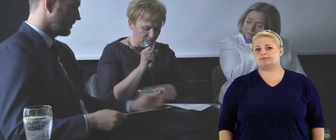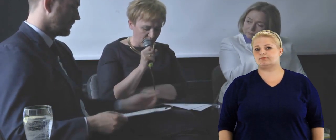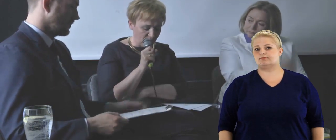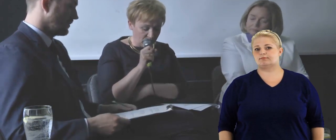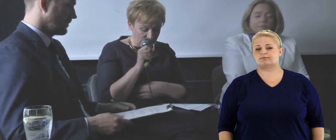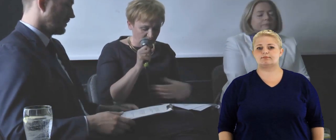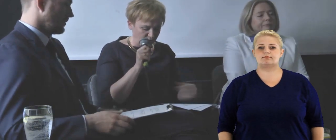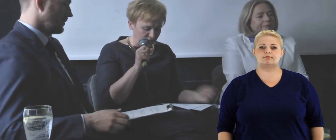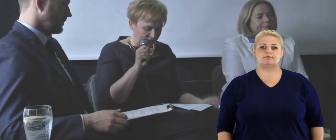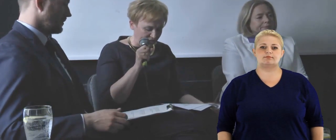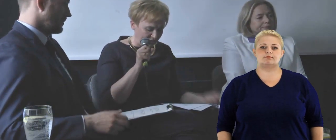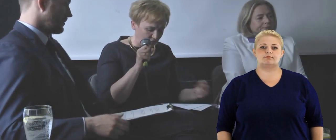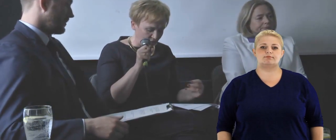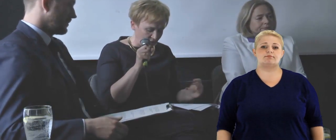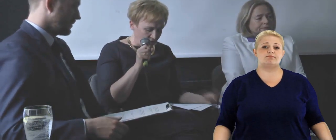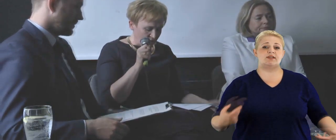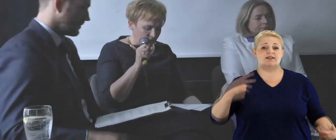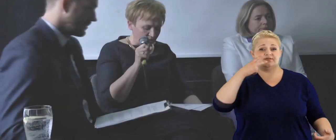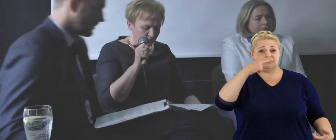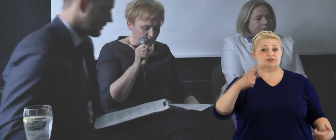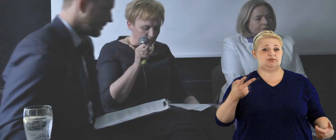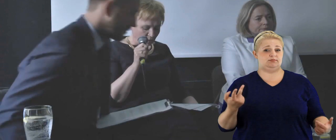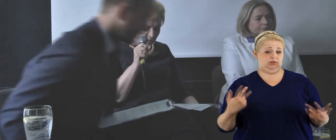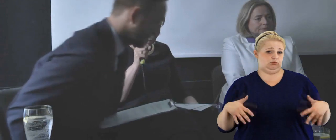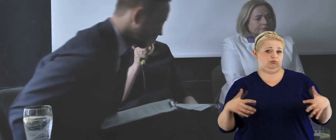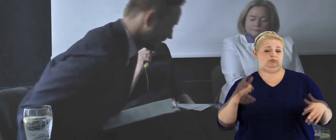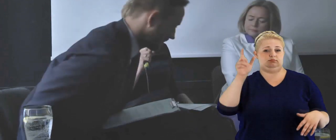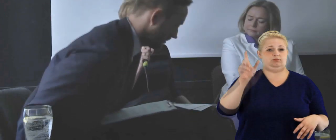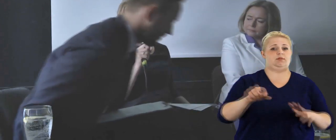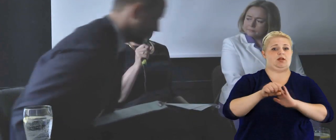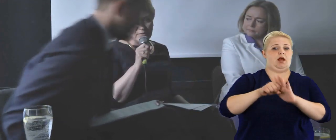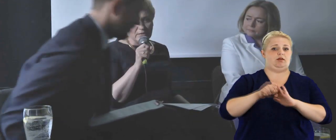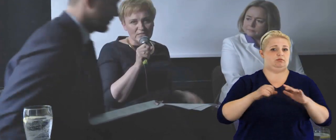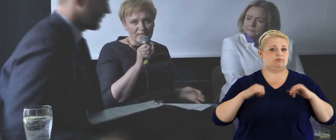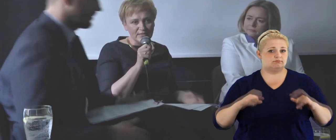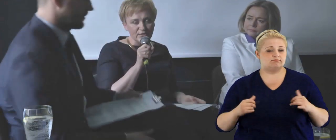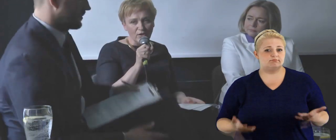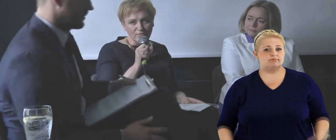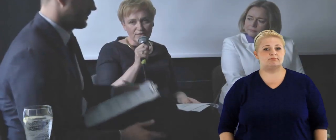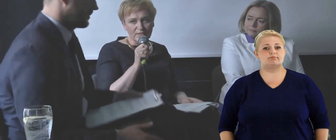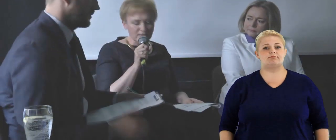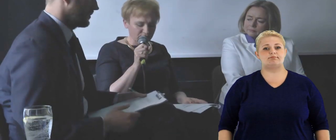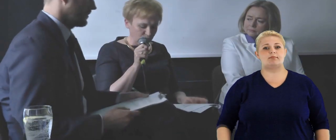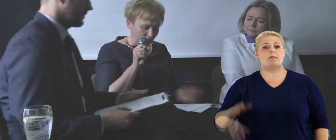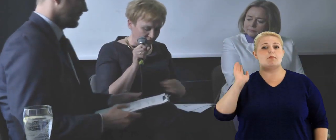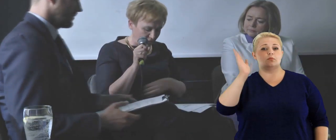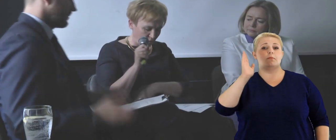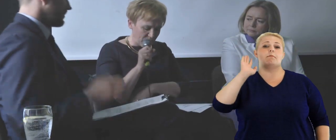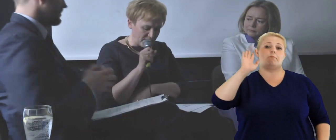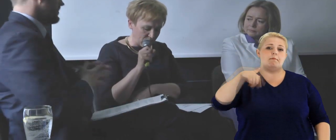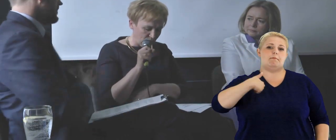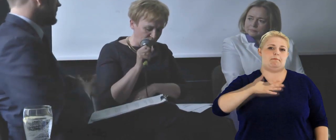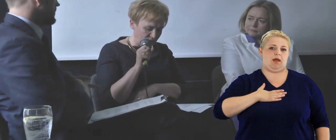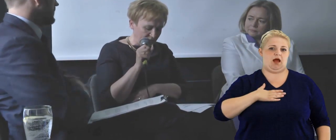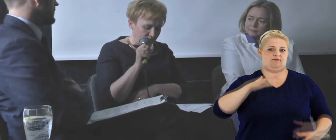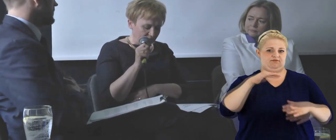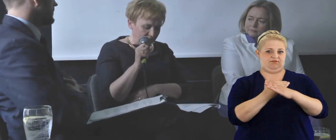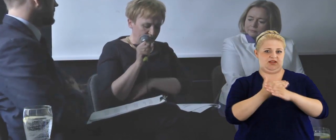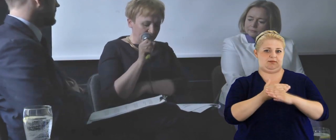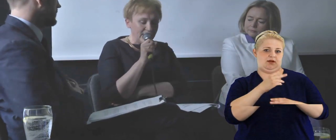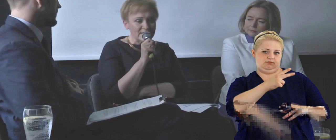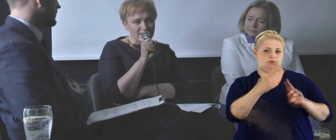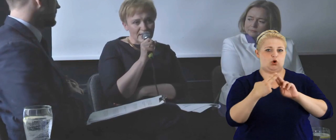jest to silny aktor. I potem dopiero mamy firmy konsultingowe, indywidualnych lobbystów